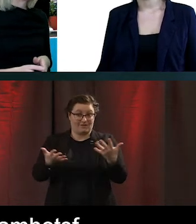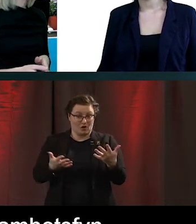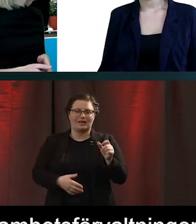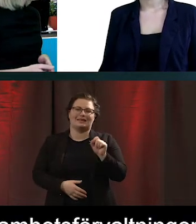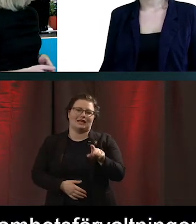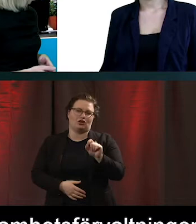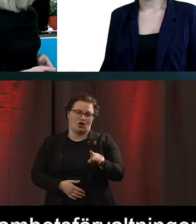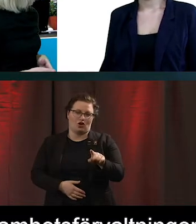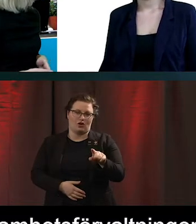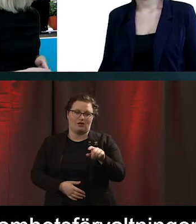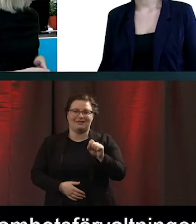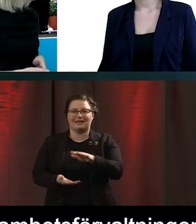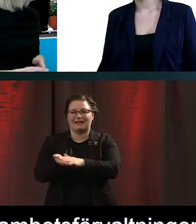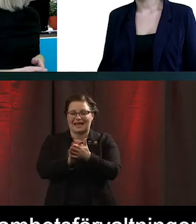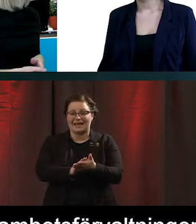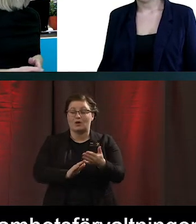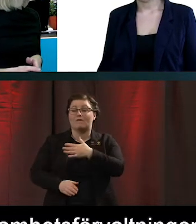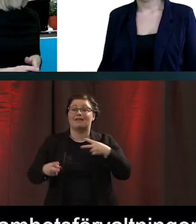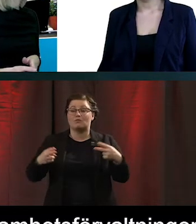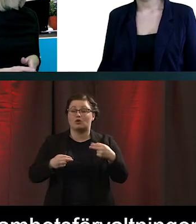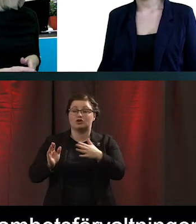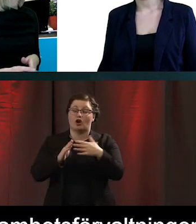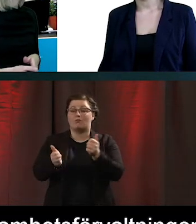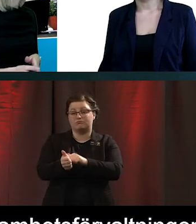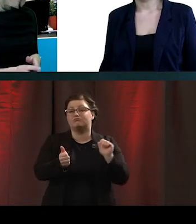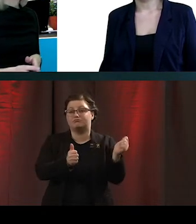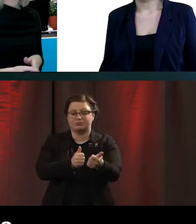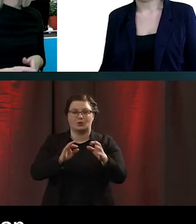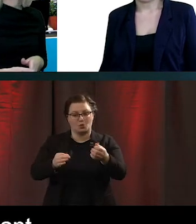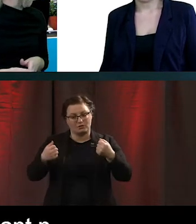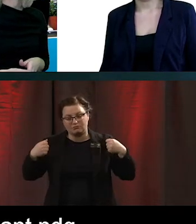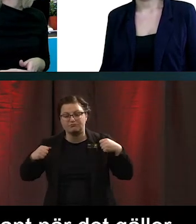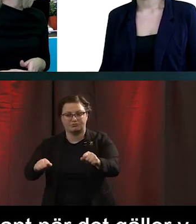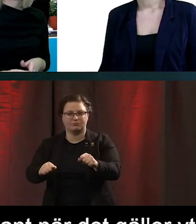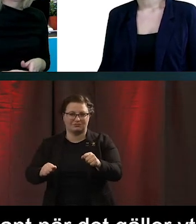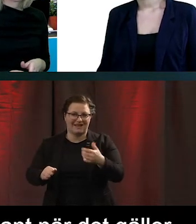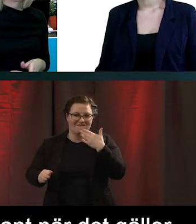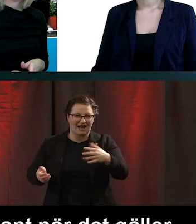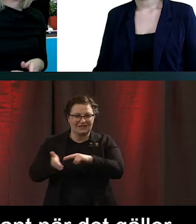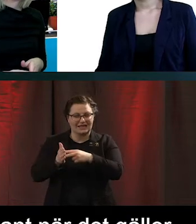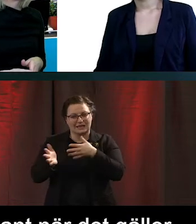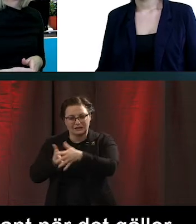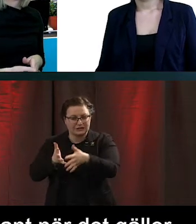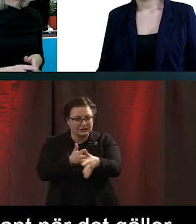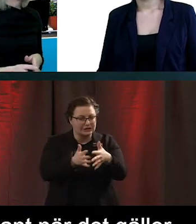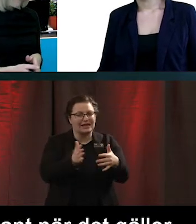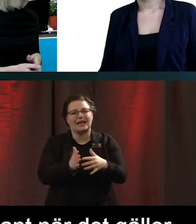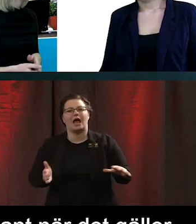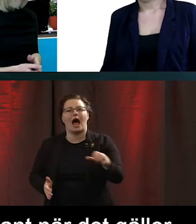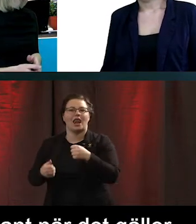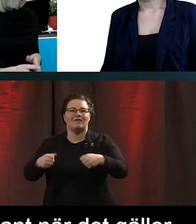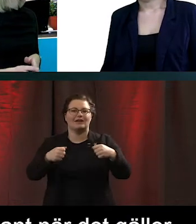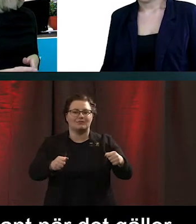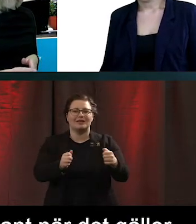Borås stad ligger i framkant vad gäller införande av välfärdsteknik i alla våra verksamheter. Men vi kommer inte gå in så djupare på